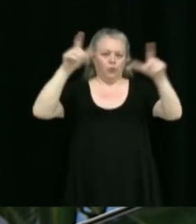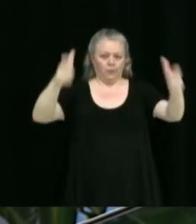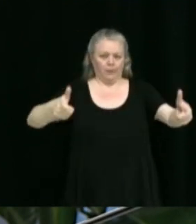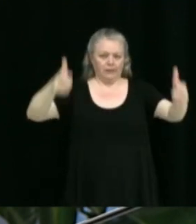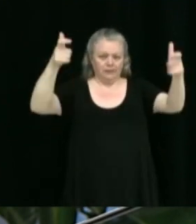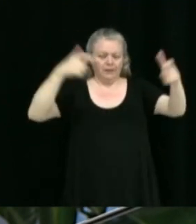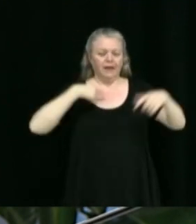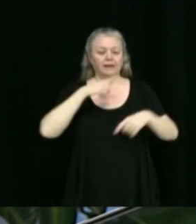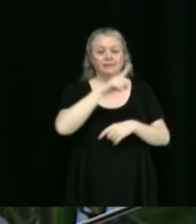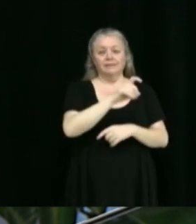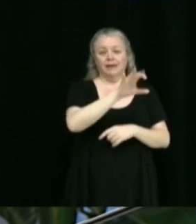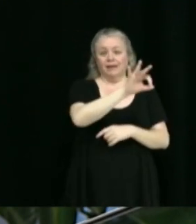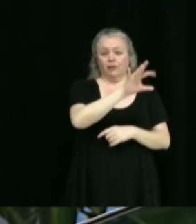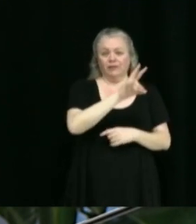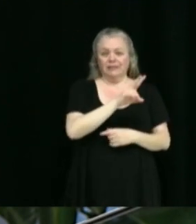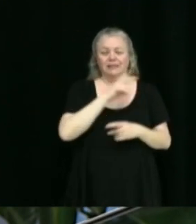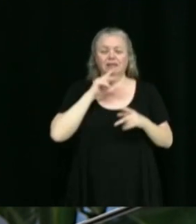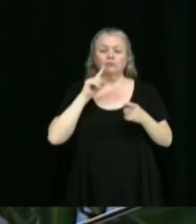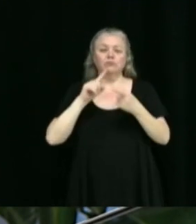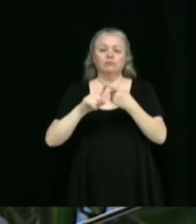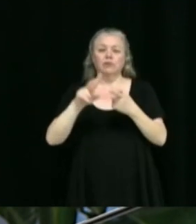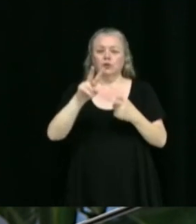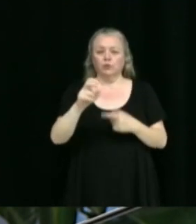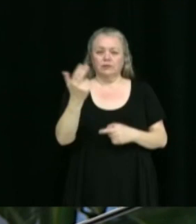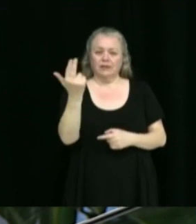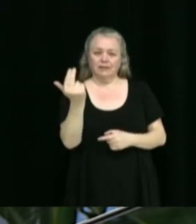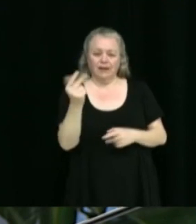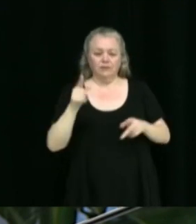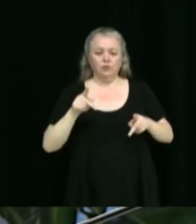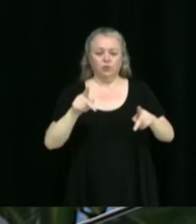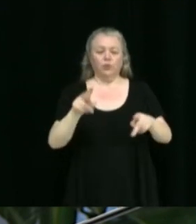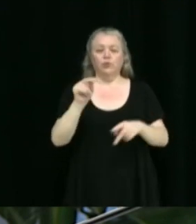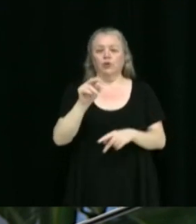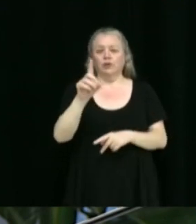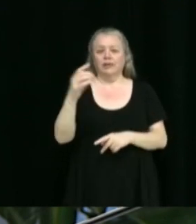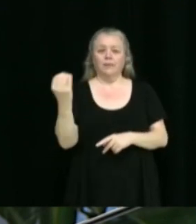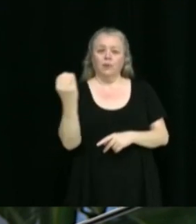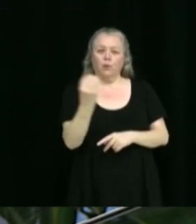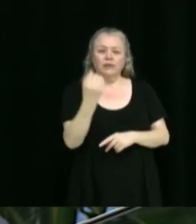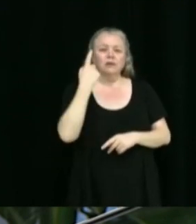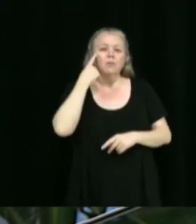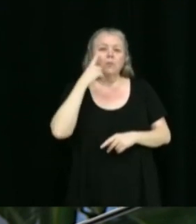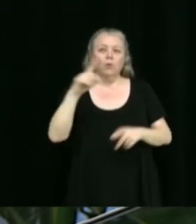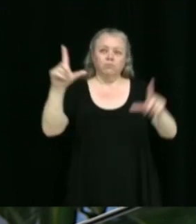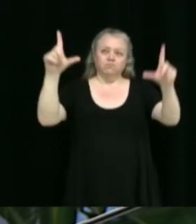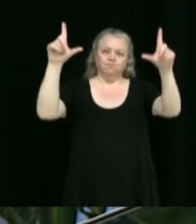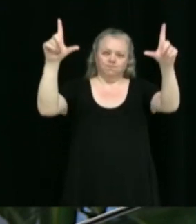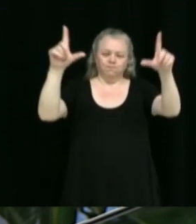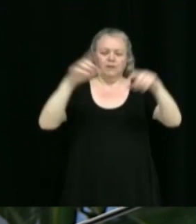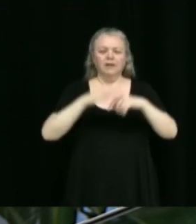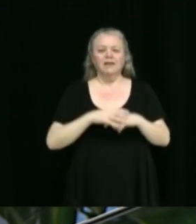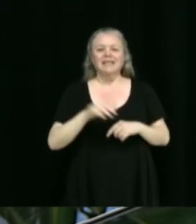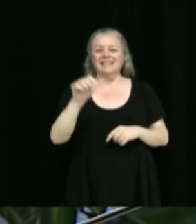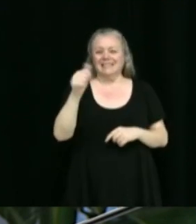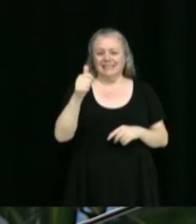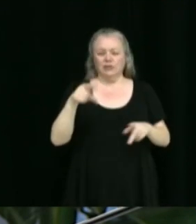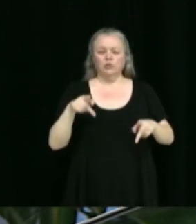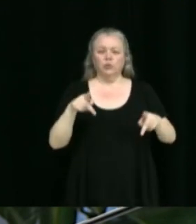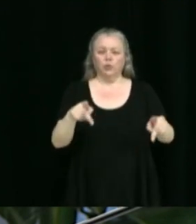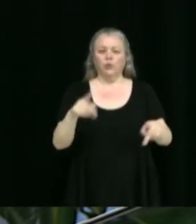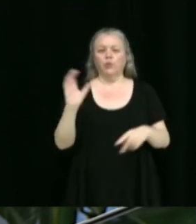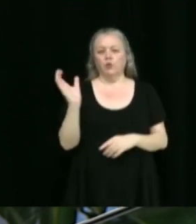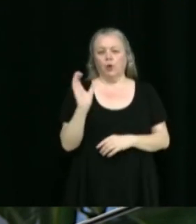à 213 rue Notre-Dame-Ouest pour une enseigne, pour le 10 rue Corbeil pour une demande de lotissement,